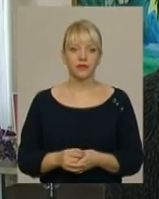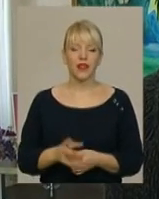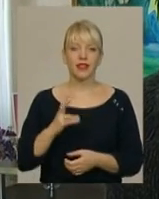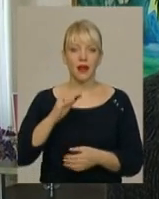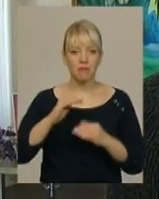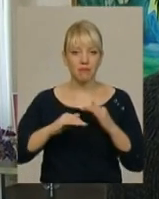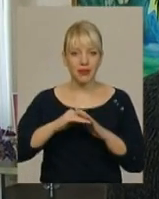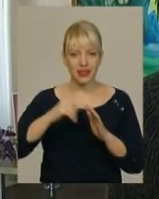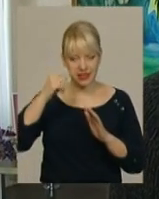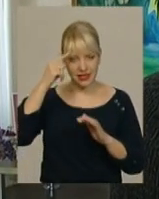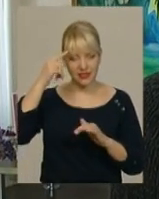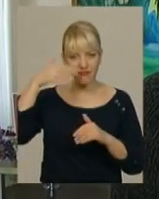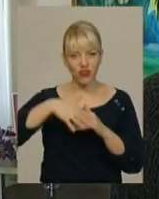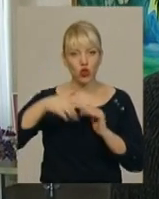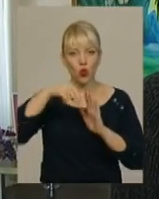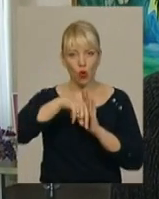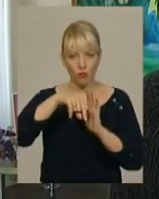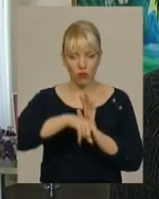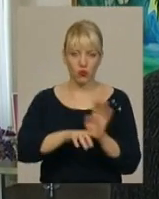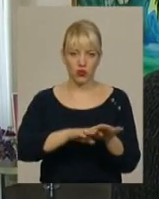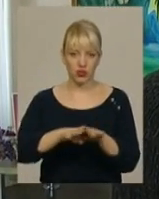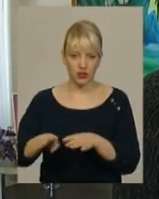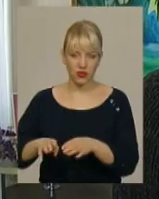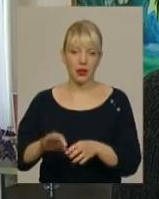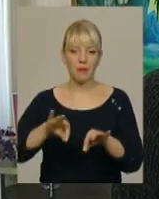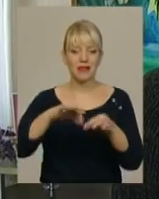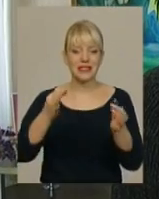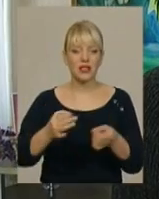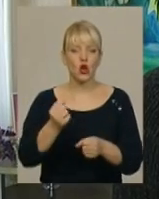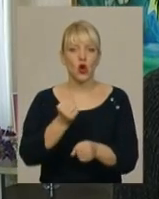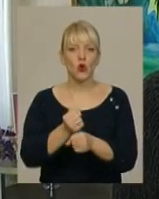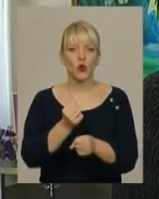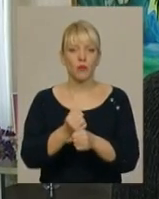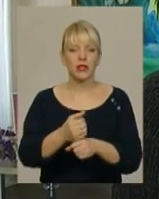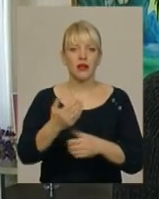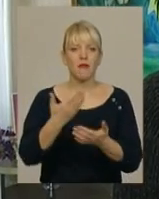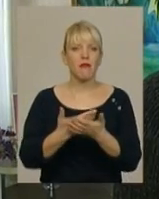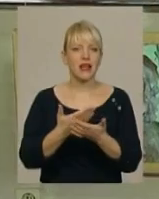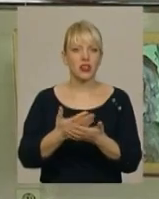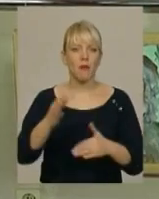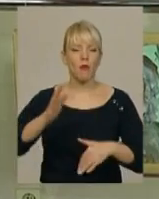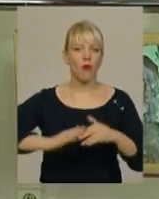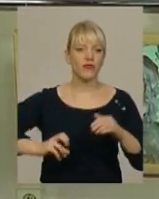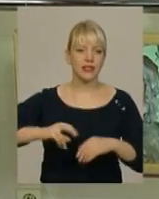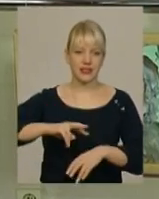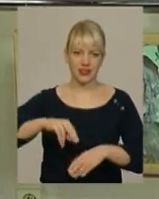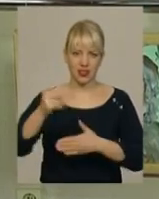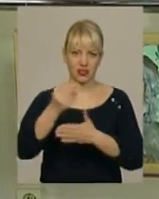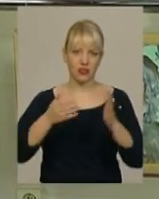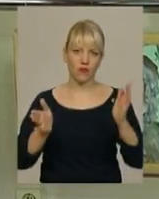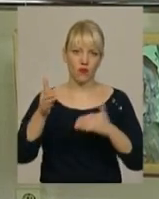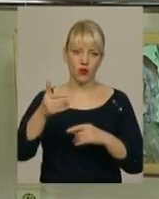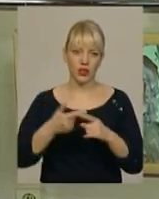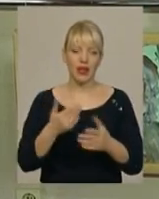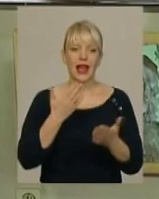підсвідому, десь такому рівні мистецькому робить майже професійні такі твори. Експозиція «Мій світ» – це